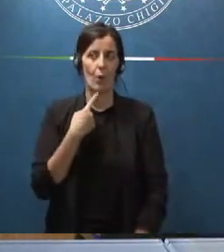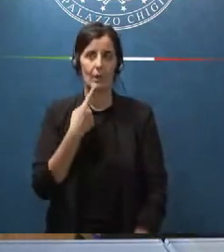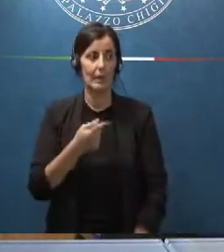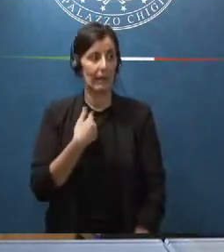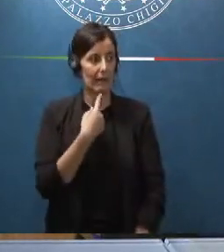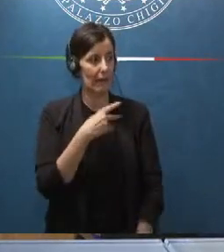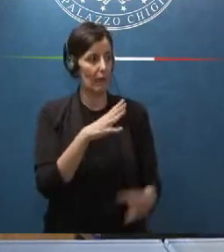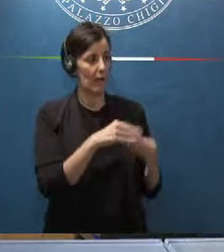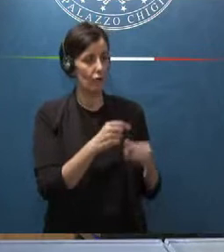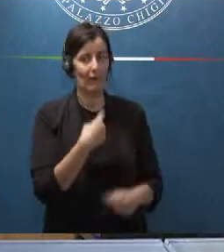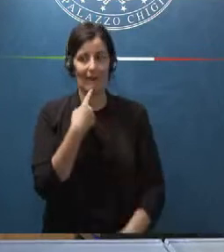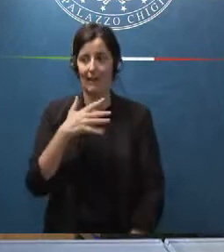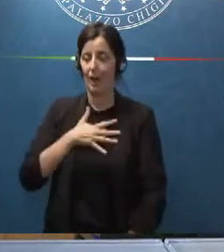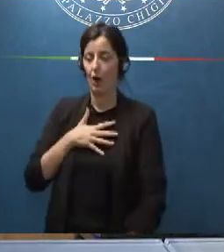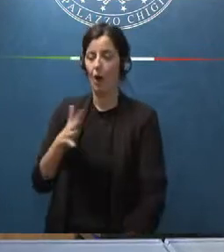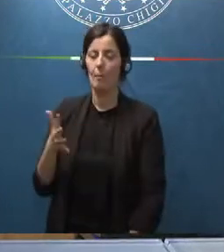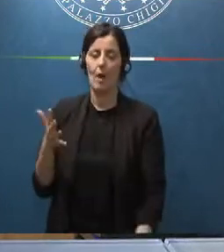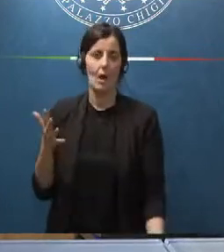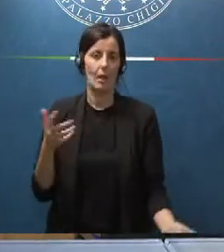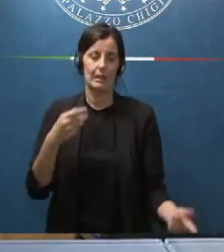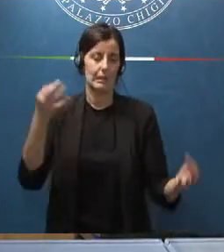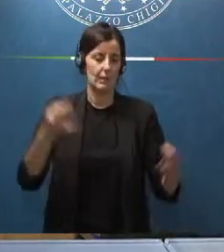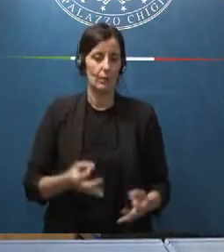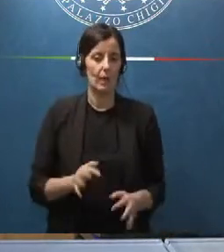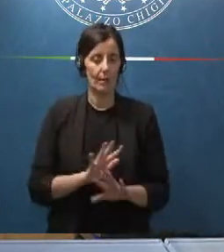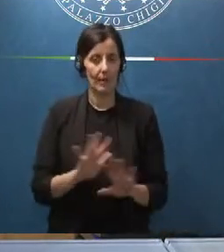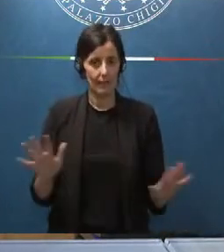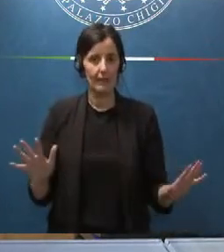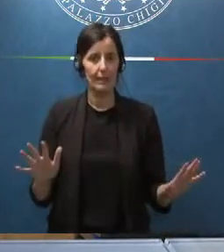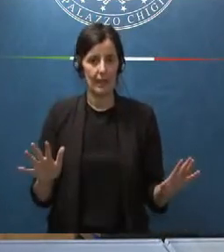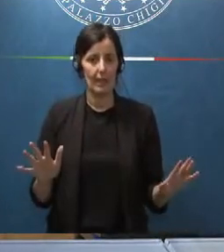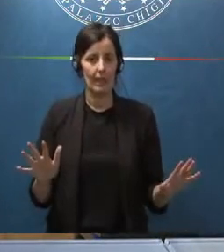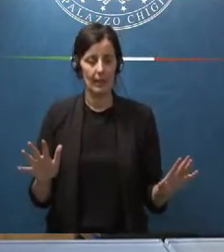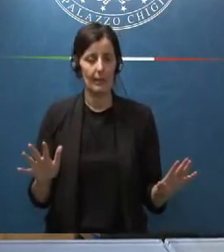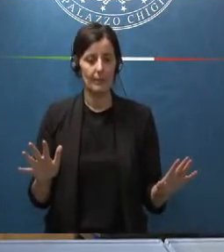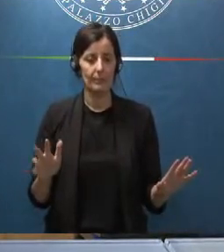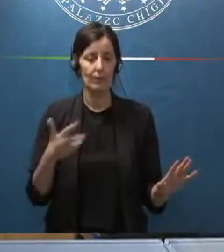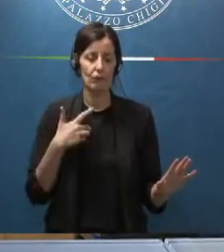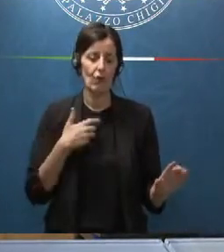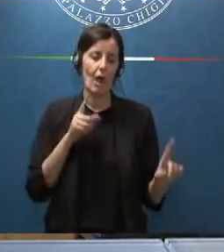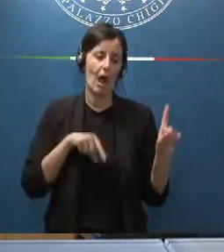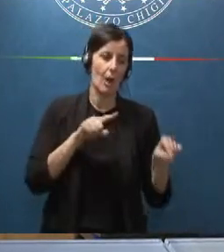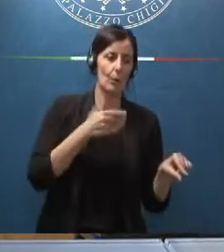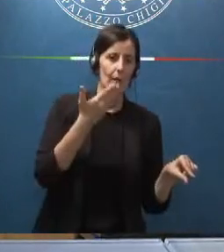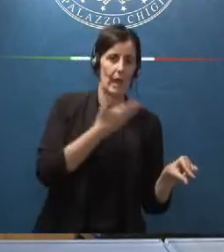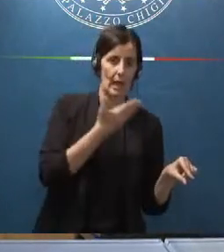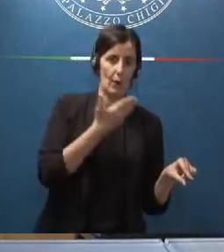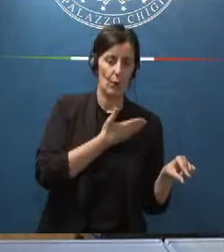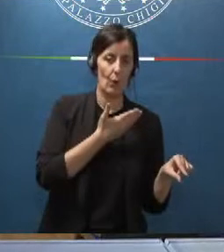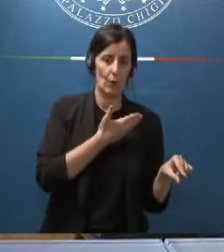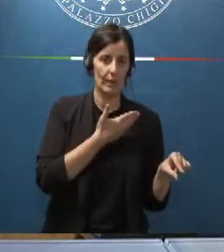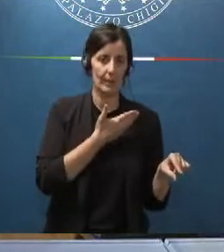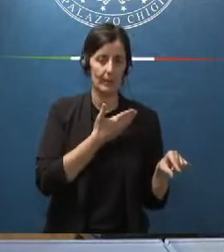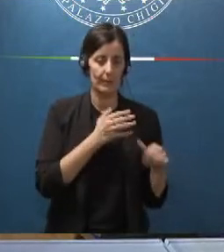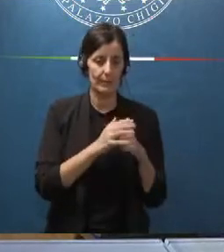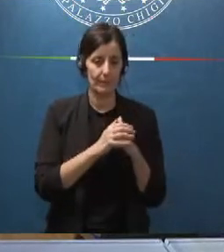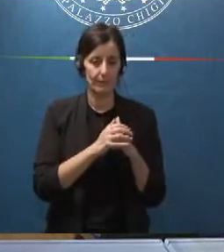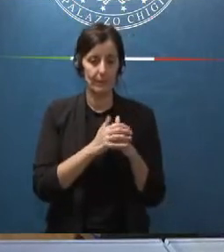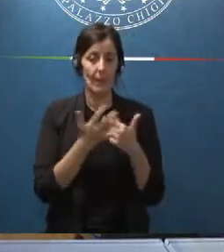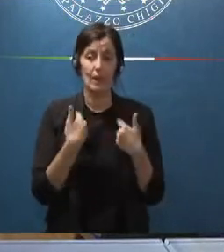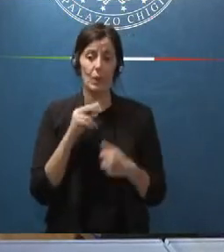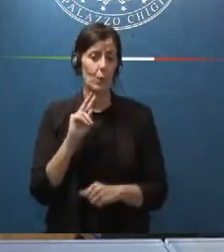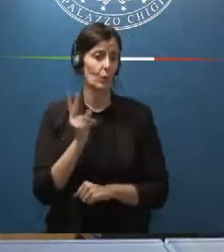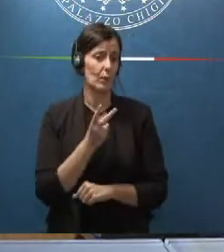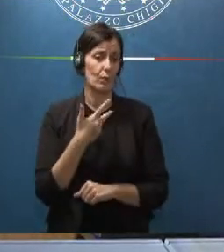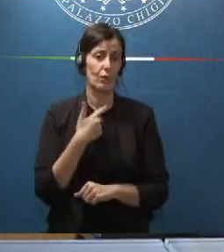degli uni e degli altri sicuramente vi sono stati degli errori quantomeno da parte di